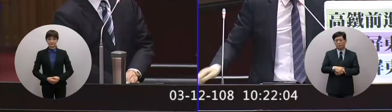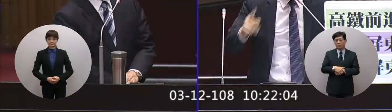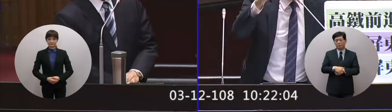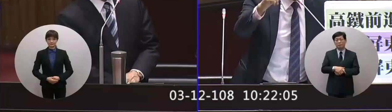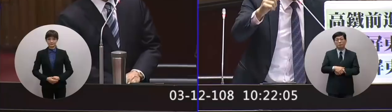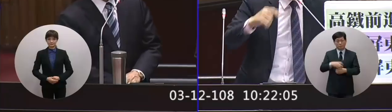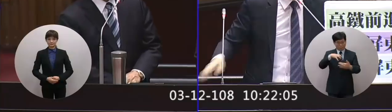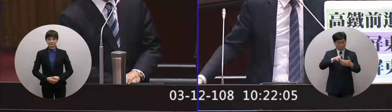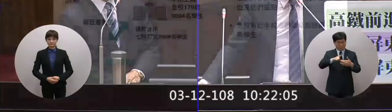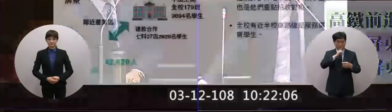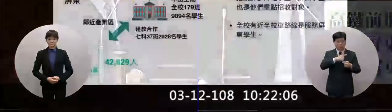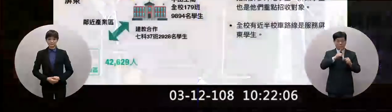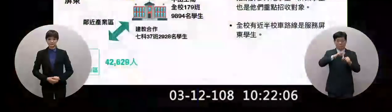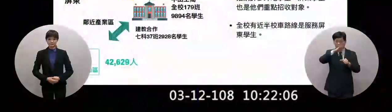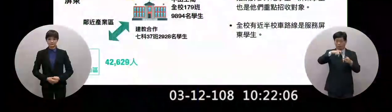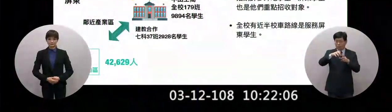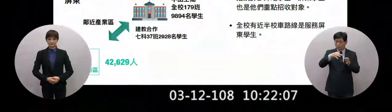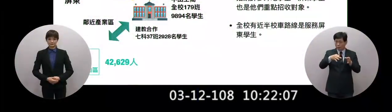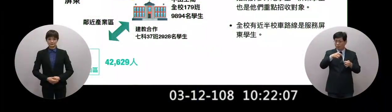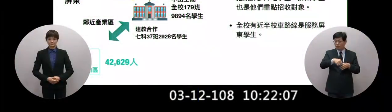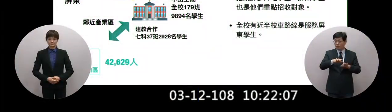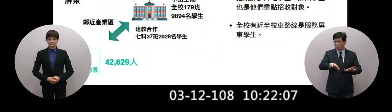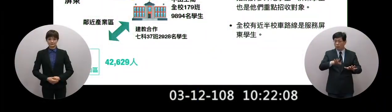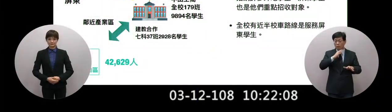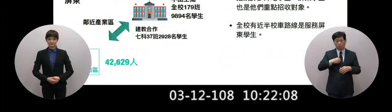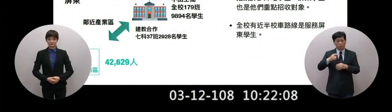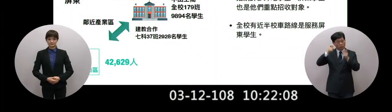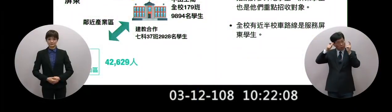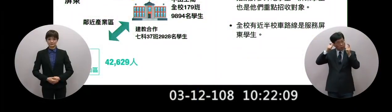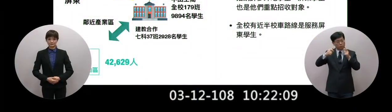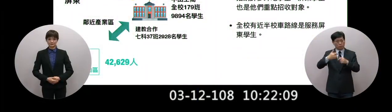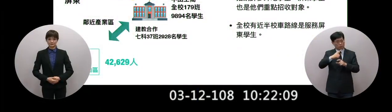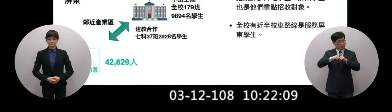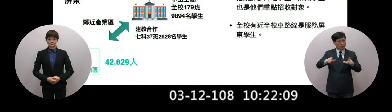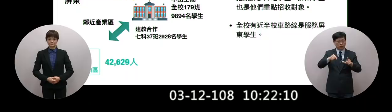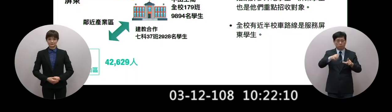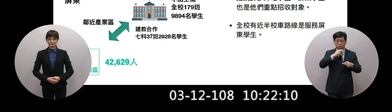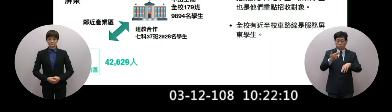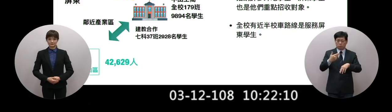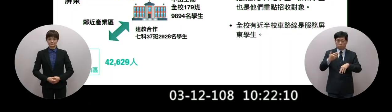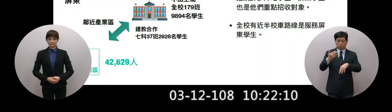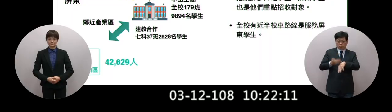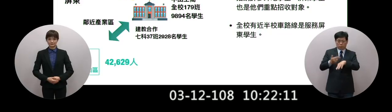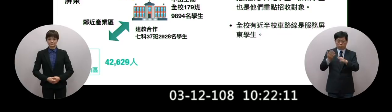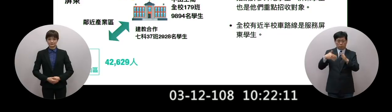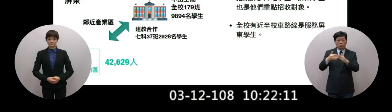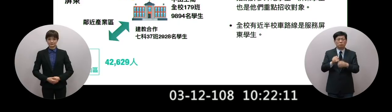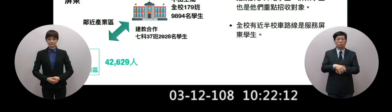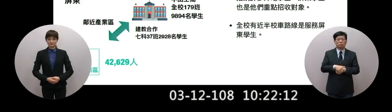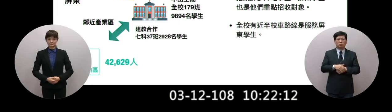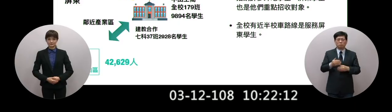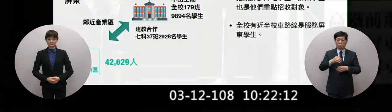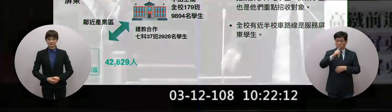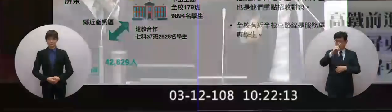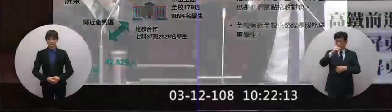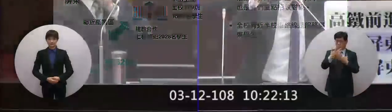總經理會議其中一個叫做中山工商中山工商現在是我們高雄南台灣很大的一個技術高中高職有將